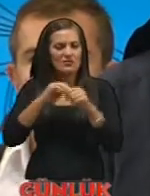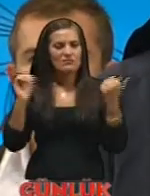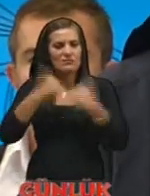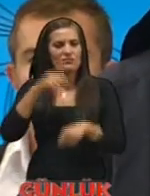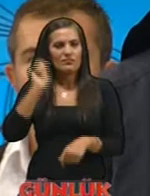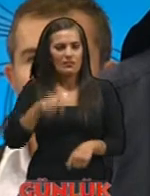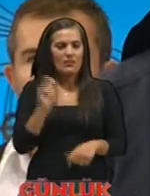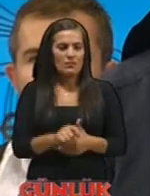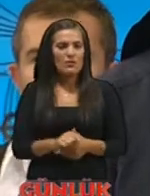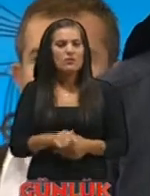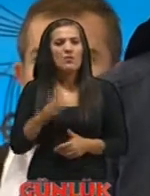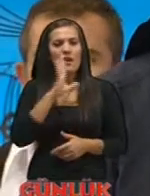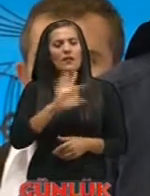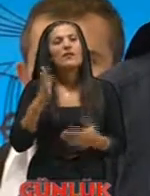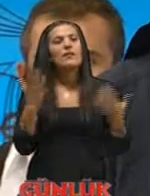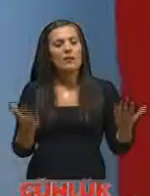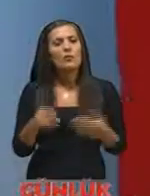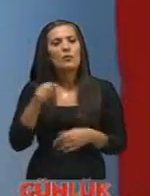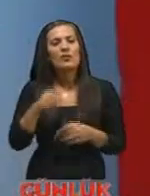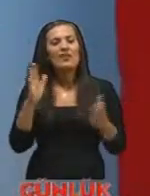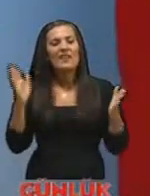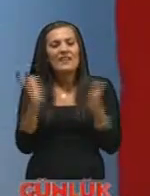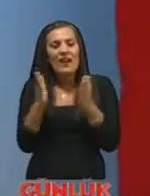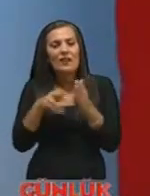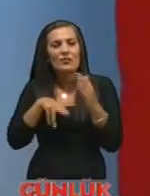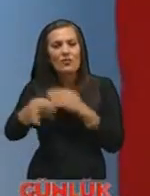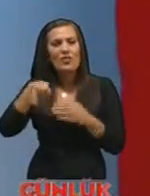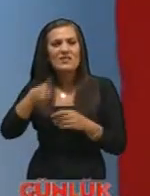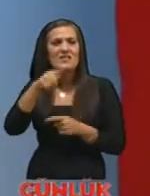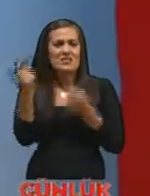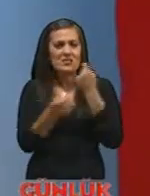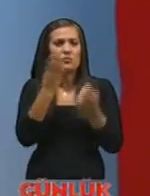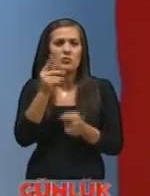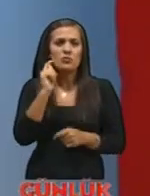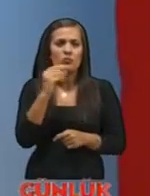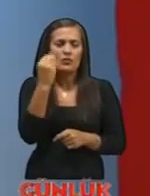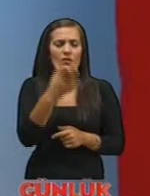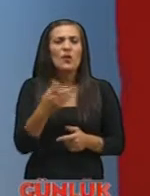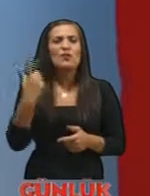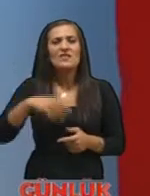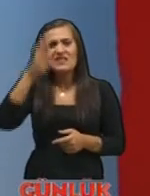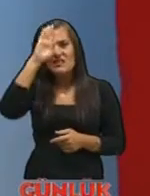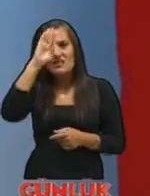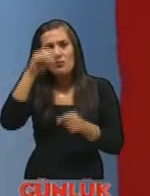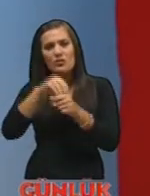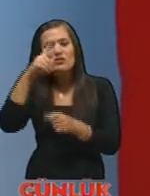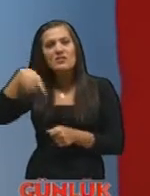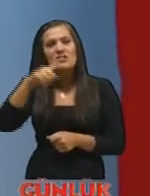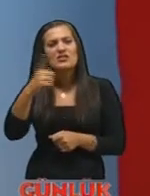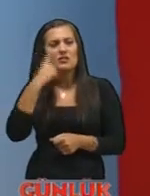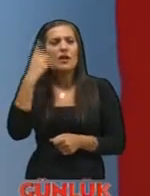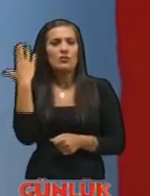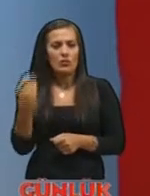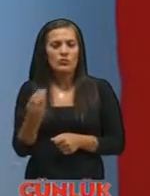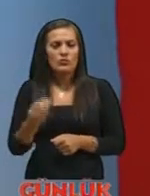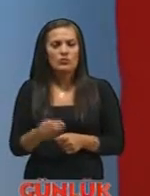bu şekilde yani harika tabi bu dar yollar sizin işlerinizi çok zorlaştırıyor değil mi? özellikle İstanbul'da şahit